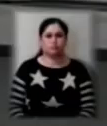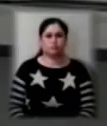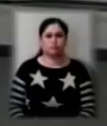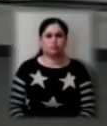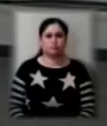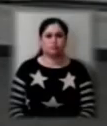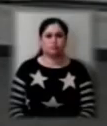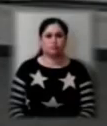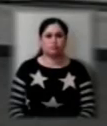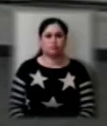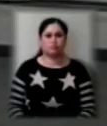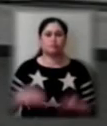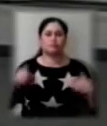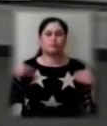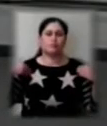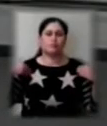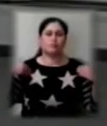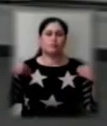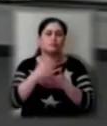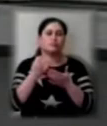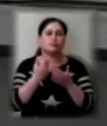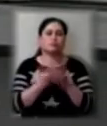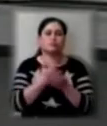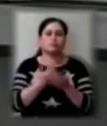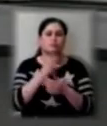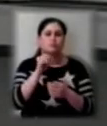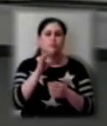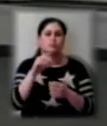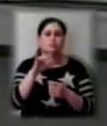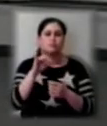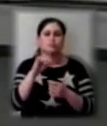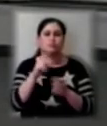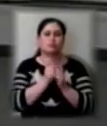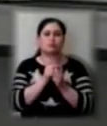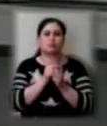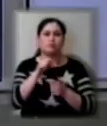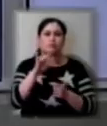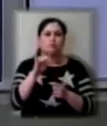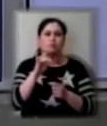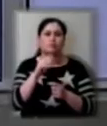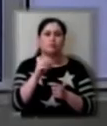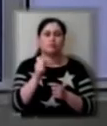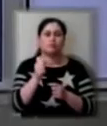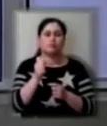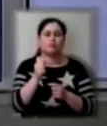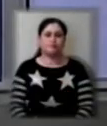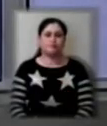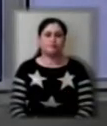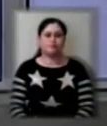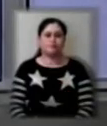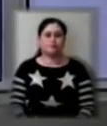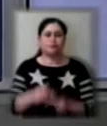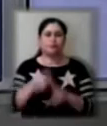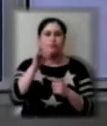Моє вітання. Продовжуємо інформаційну добу у студії Ксенія Сіліна. Сурдопереклад Аліна Краєвська. Кабінет міністрів